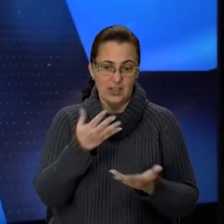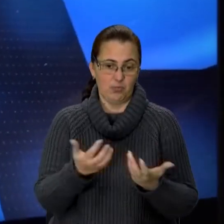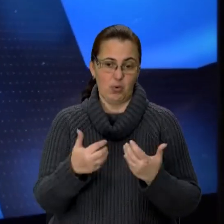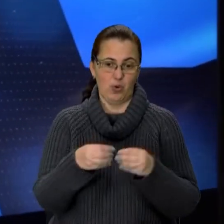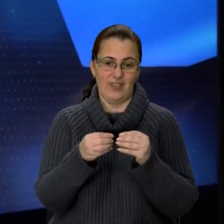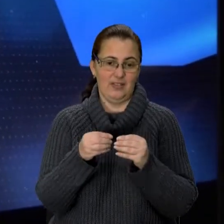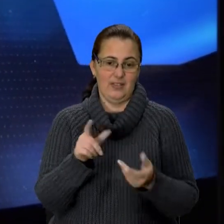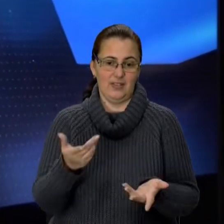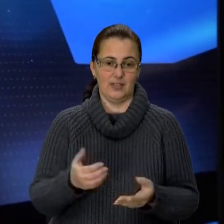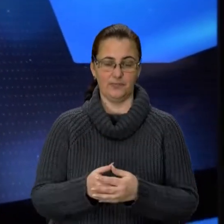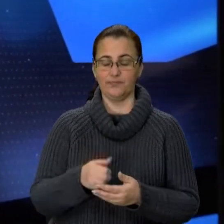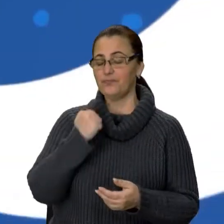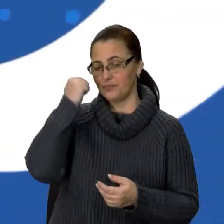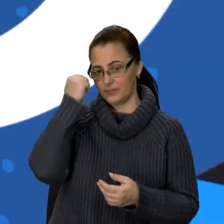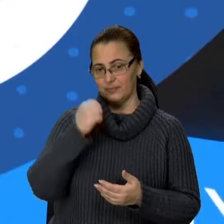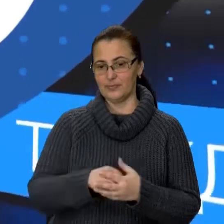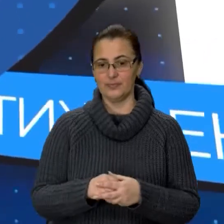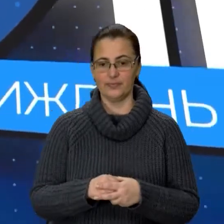дякую за розмову, а ми продовжимо.